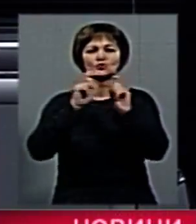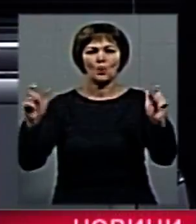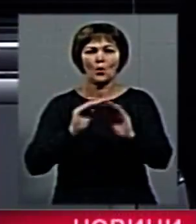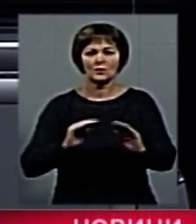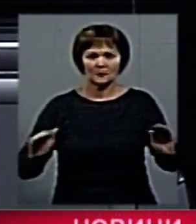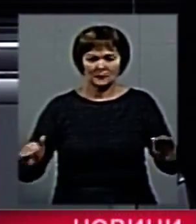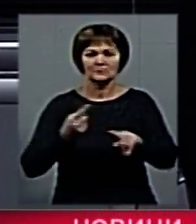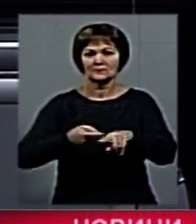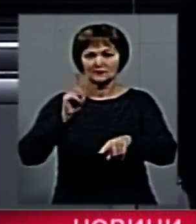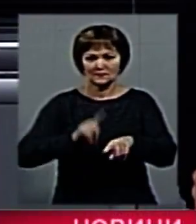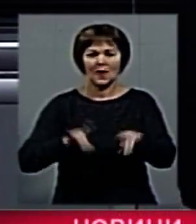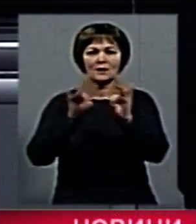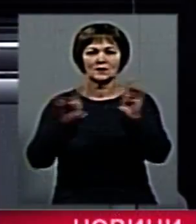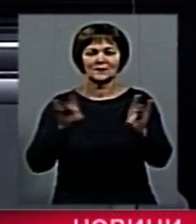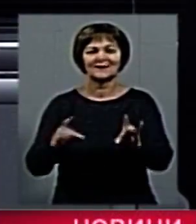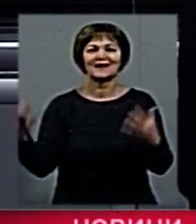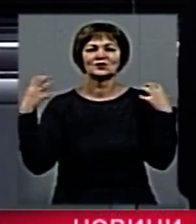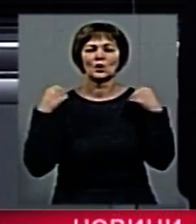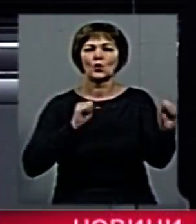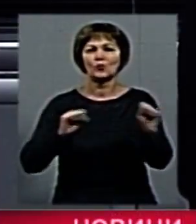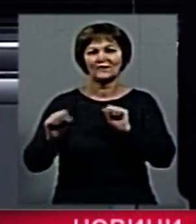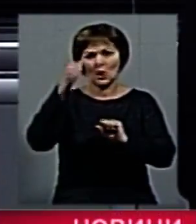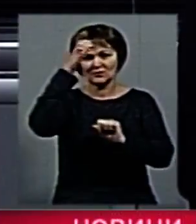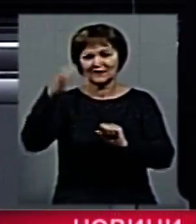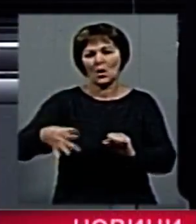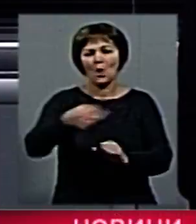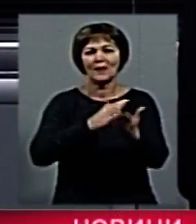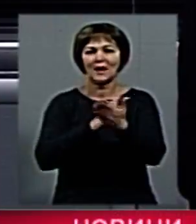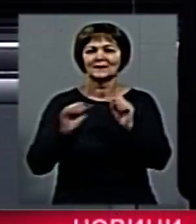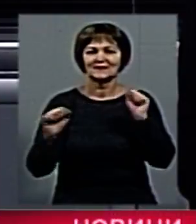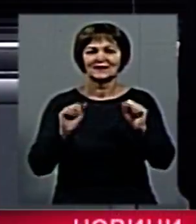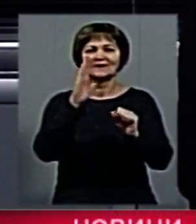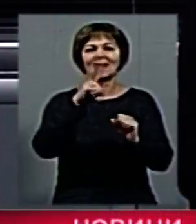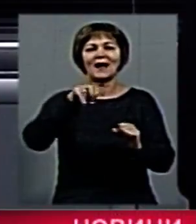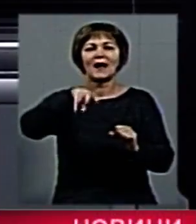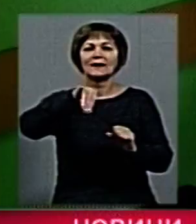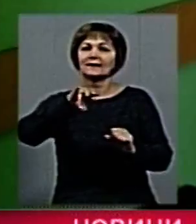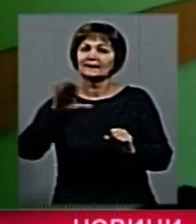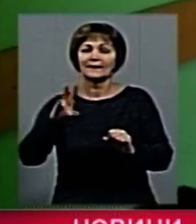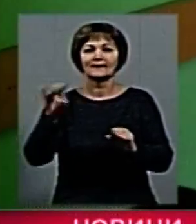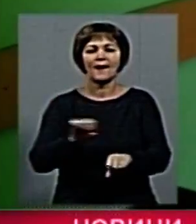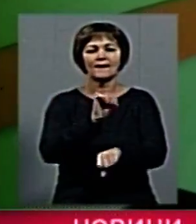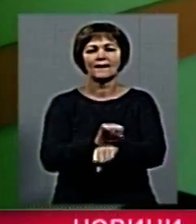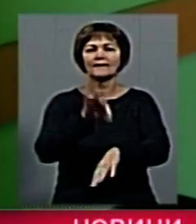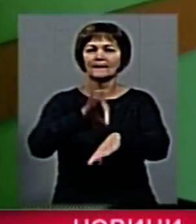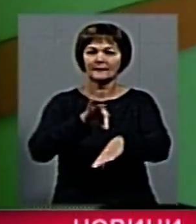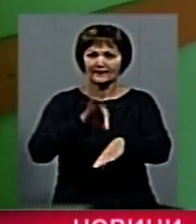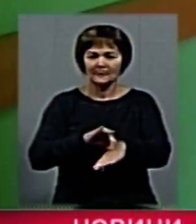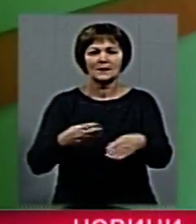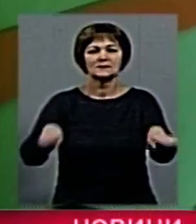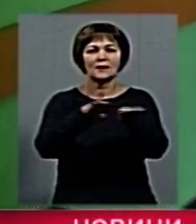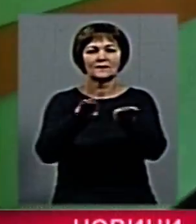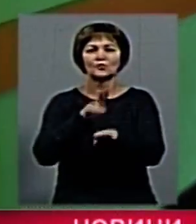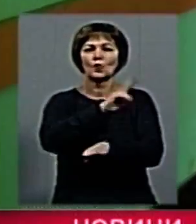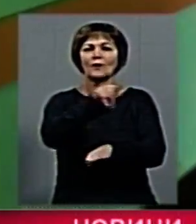карантин. Про це розповів начальник управління освіти Житомирської облдержадміністрації Вадим Калінін. На карантин закриваються тільки ті